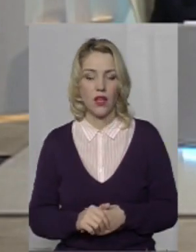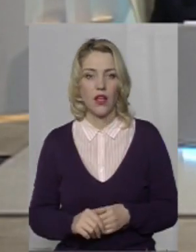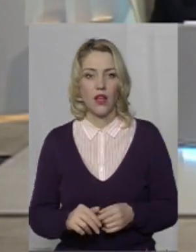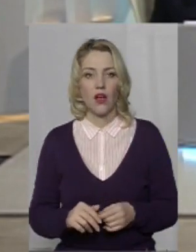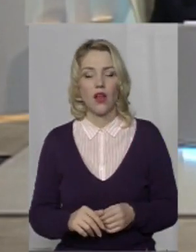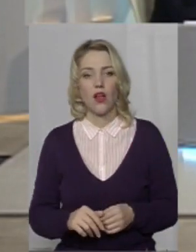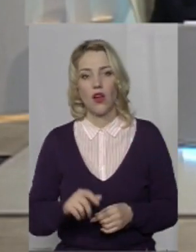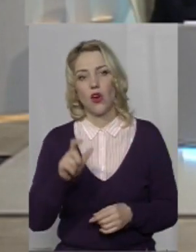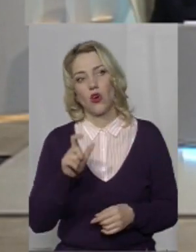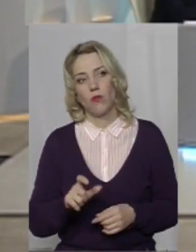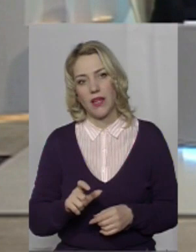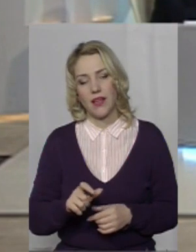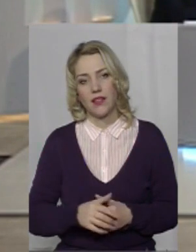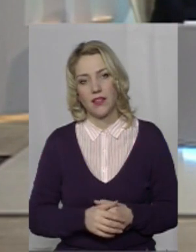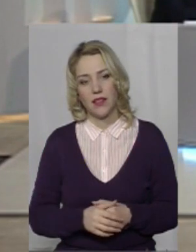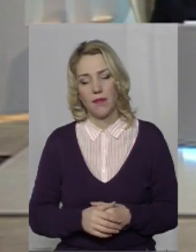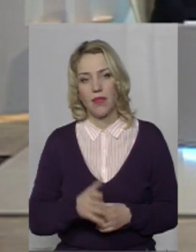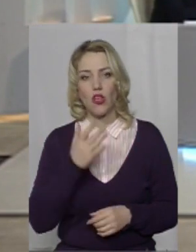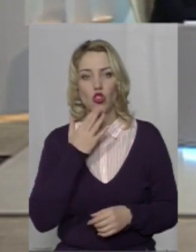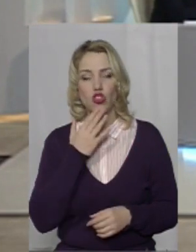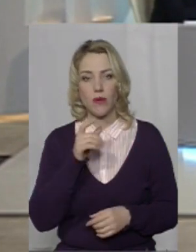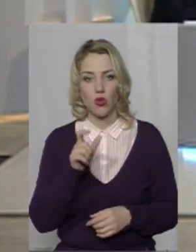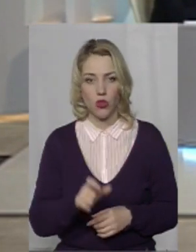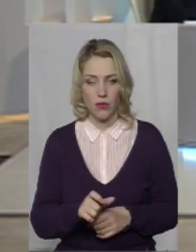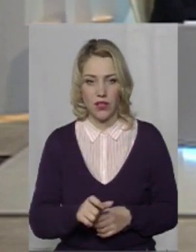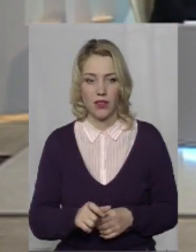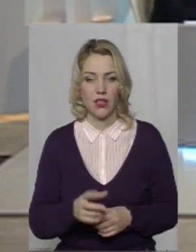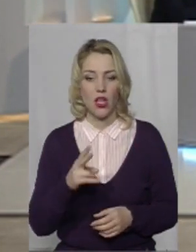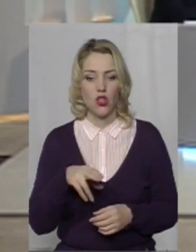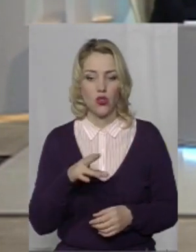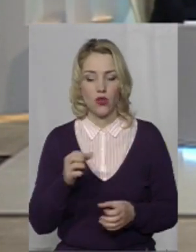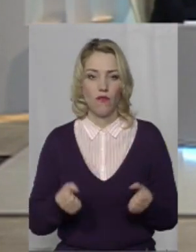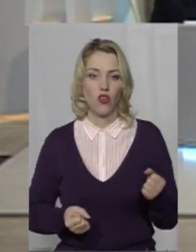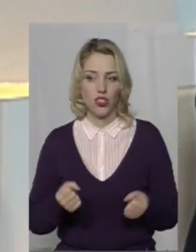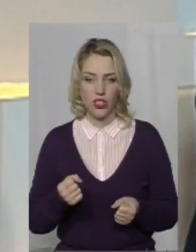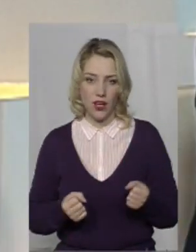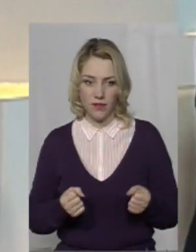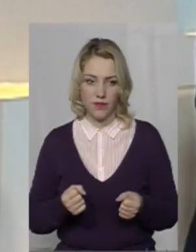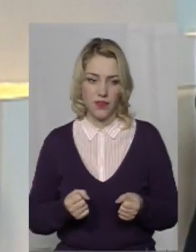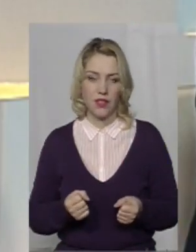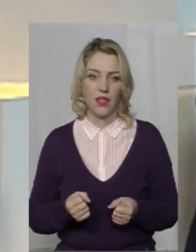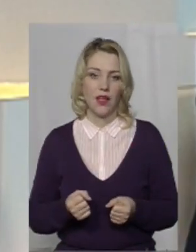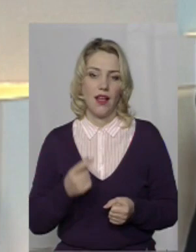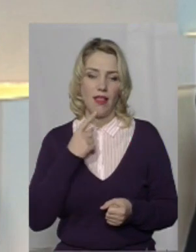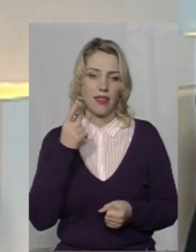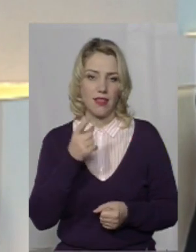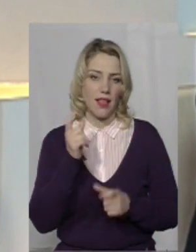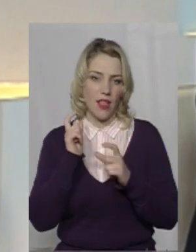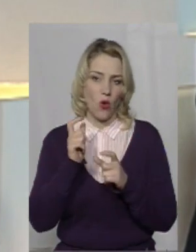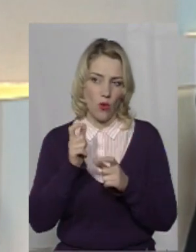Щодо громадянина, а він саме іноземний громадянин, до водія, далекобійника, то, звичайно,